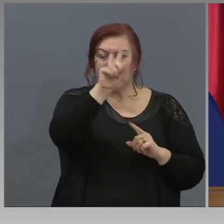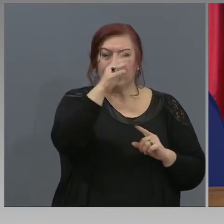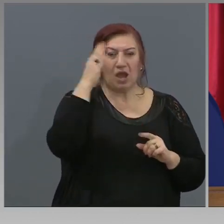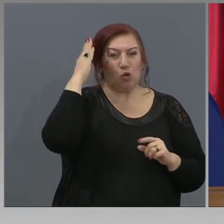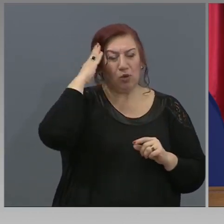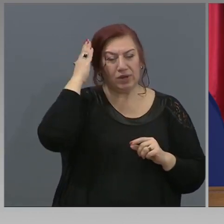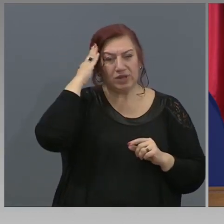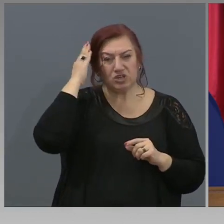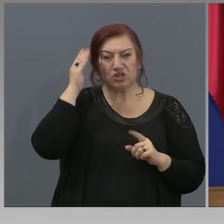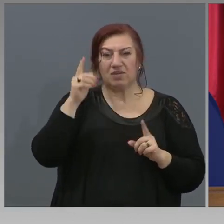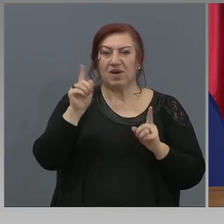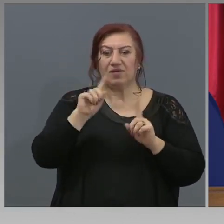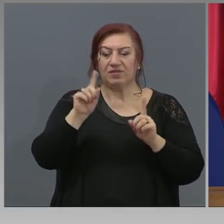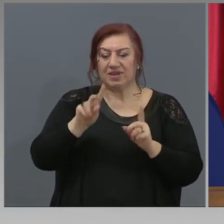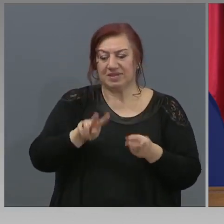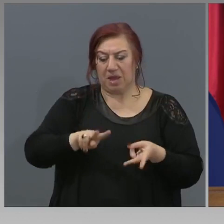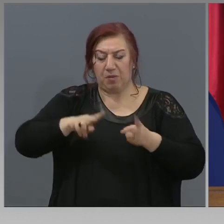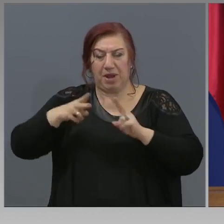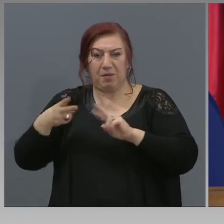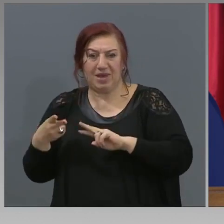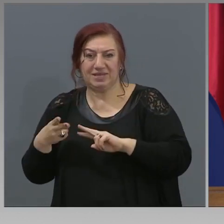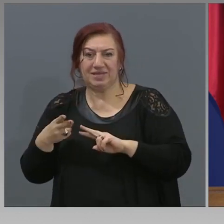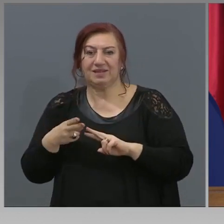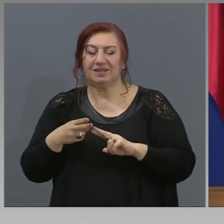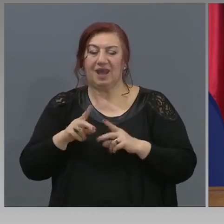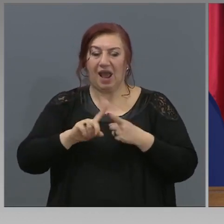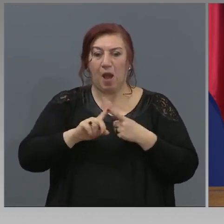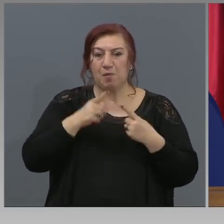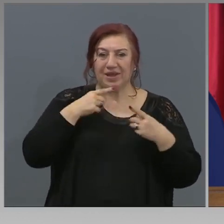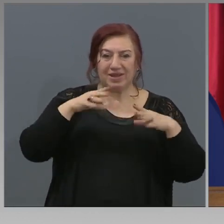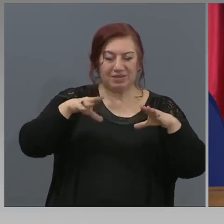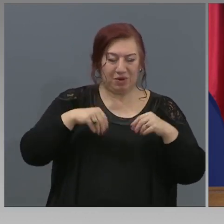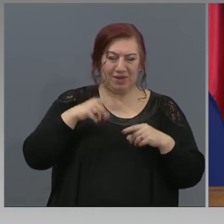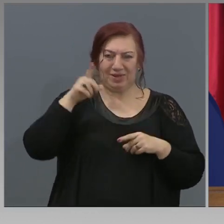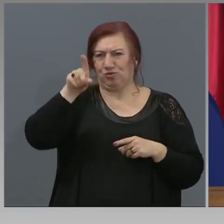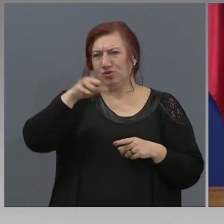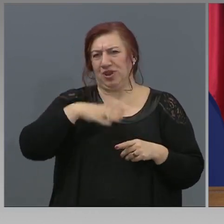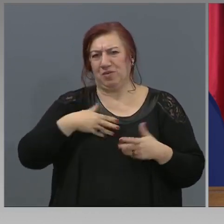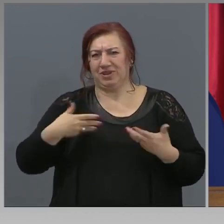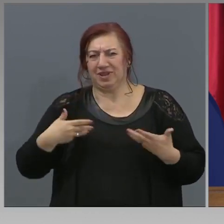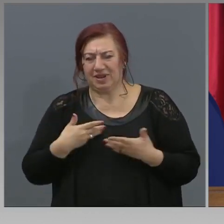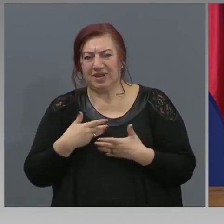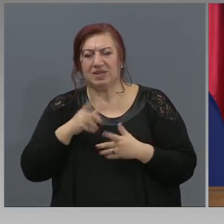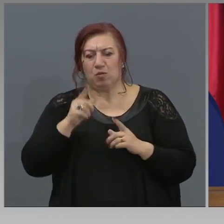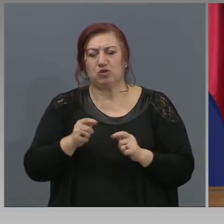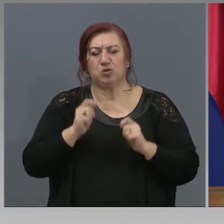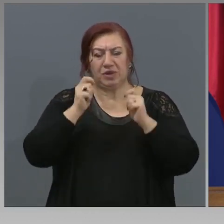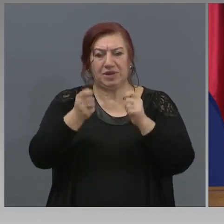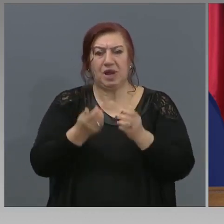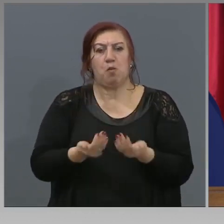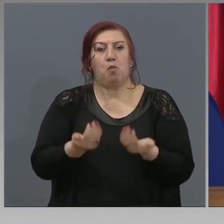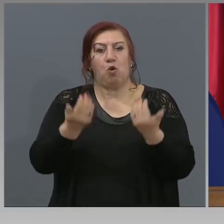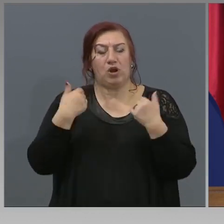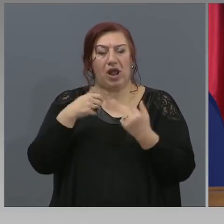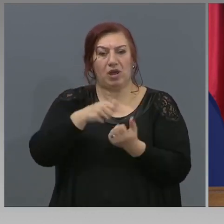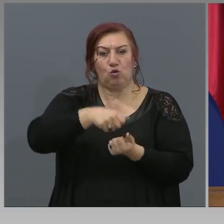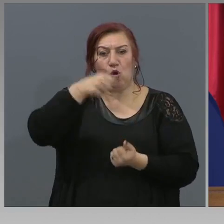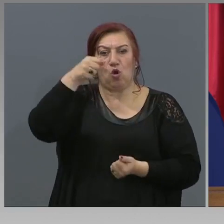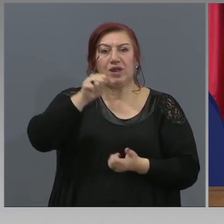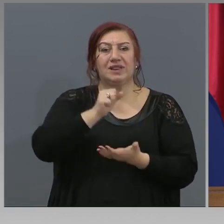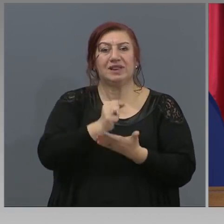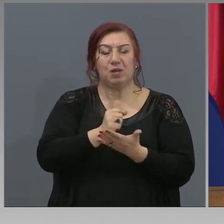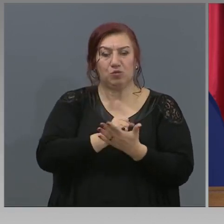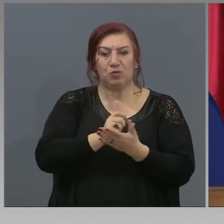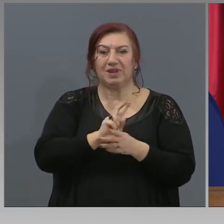отместят приемните кампании, въпреки че висши училища са заинтересовани за това, да издадем и по-рано дипломите на 12-то